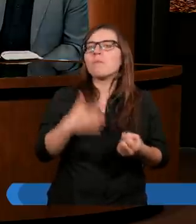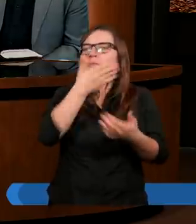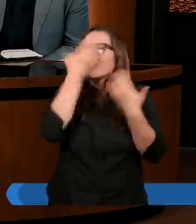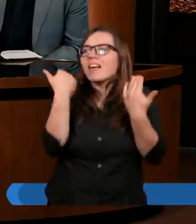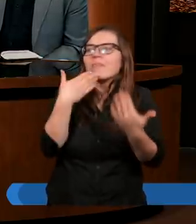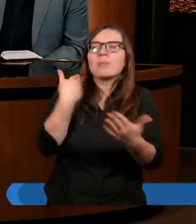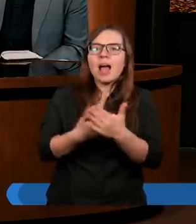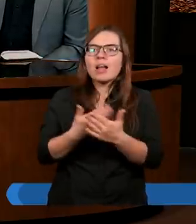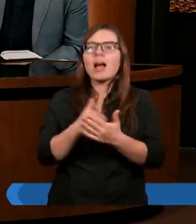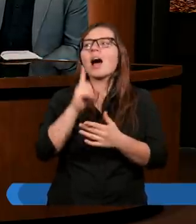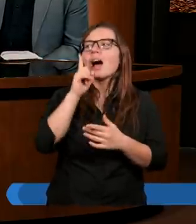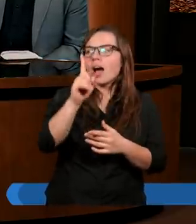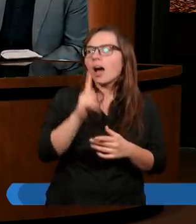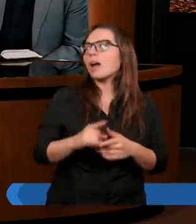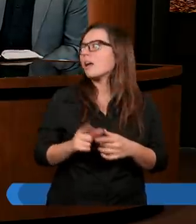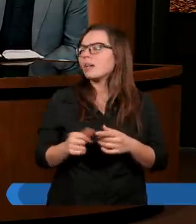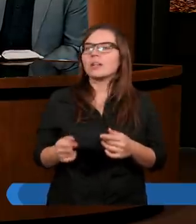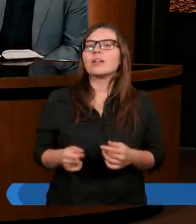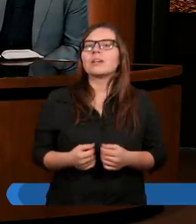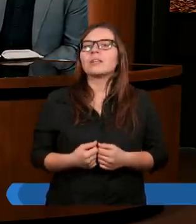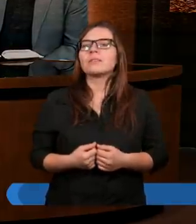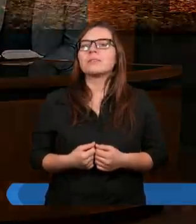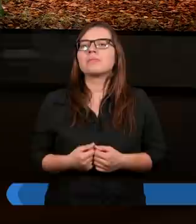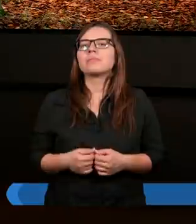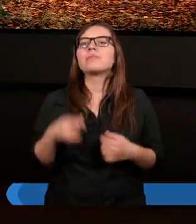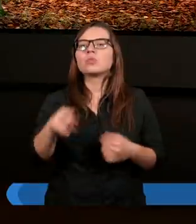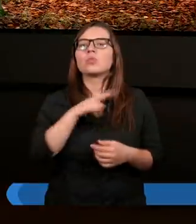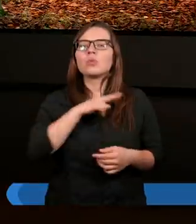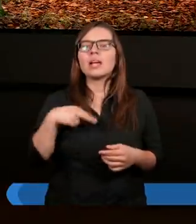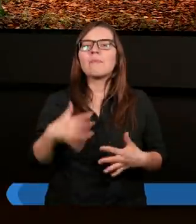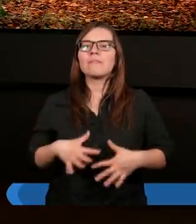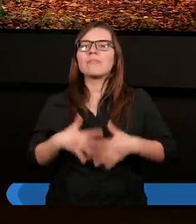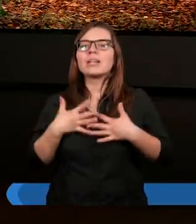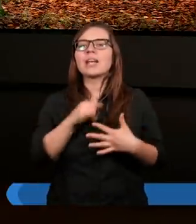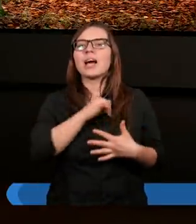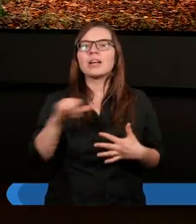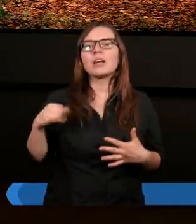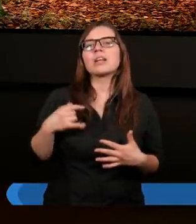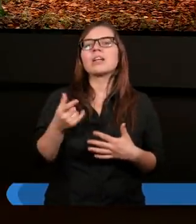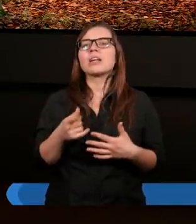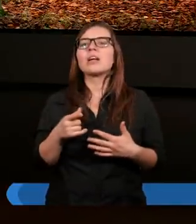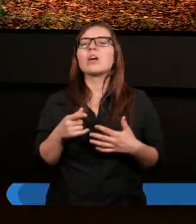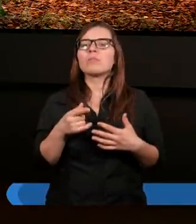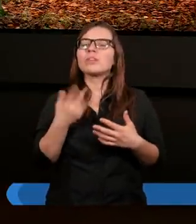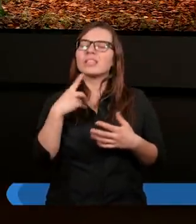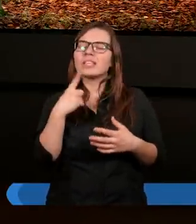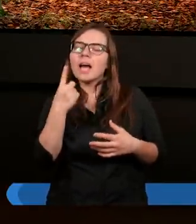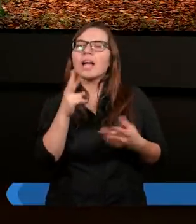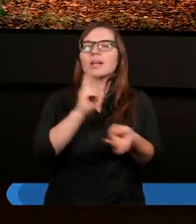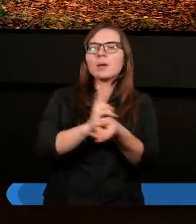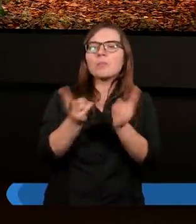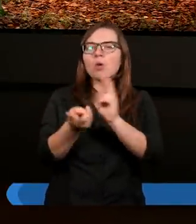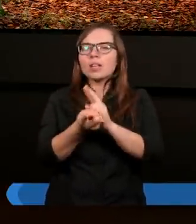dlaczego. Ale tutaj nasuwa mi się pytanie, z którym się nieraz